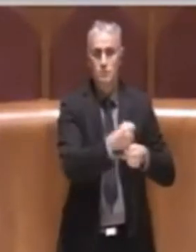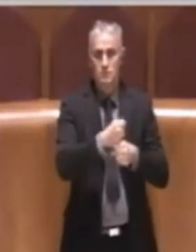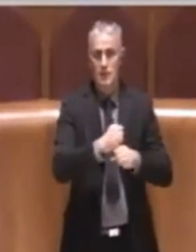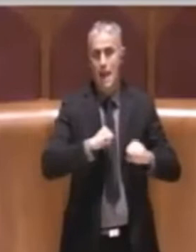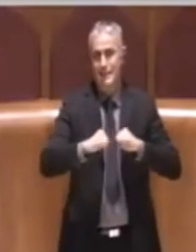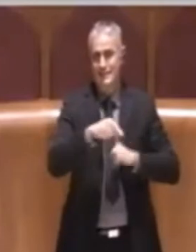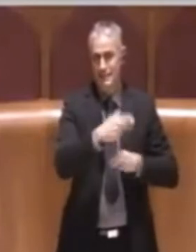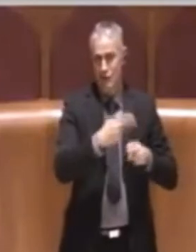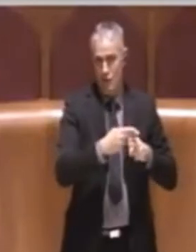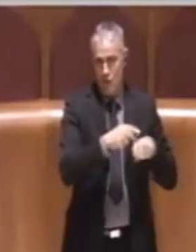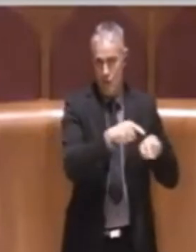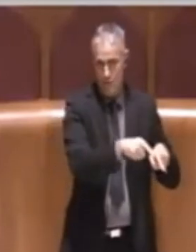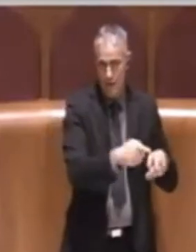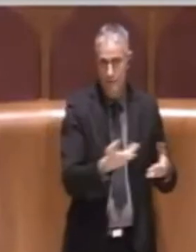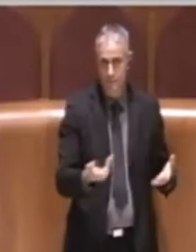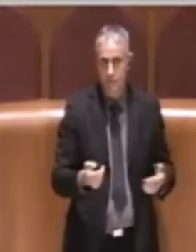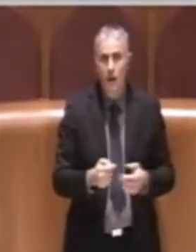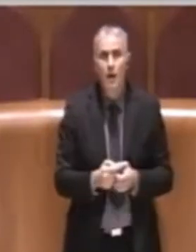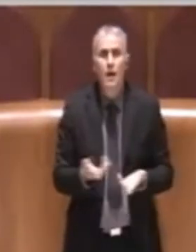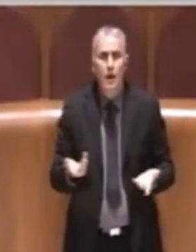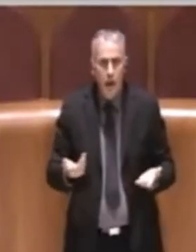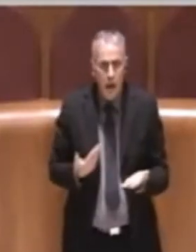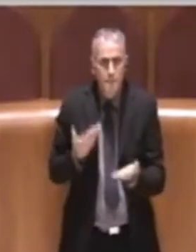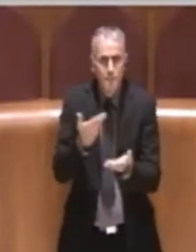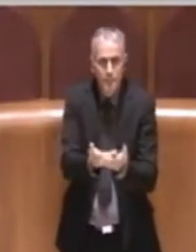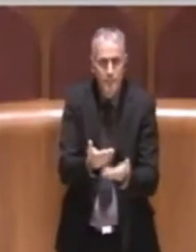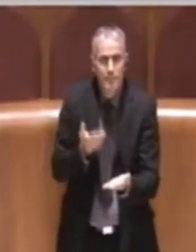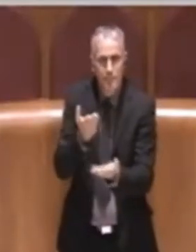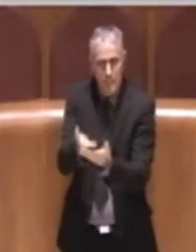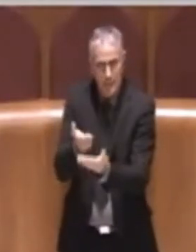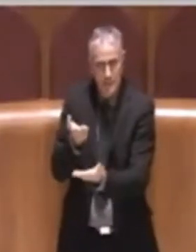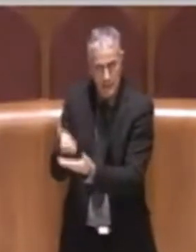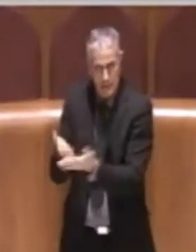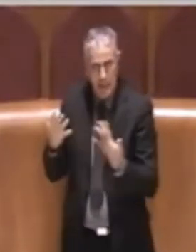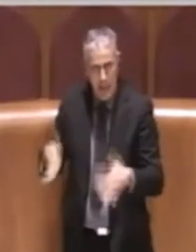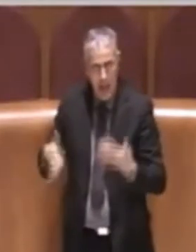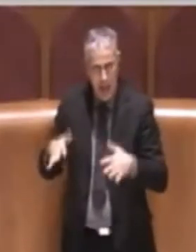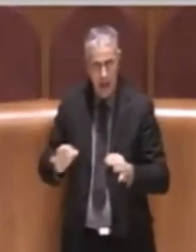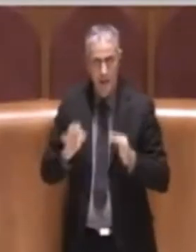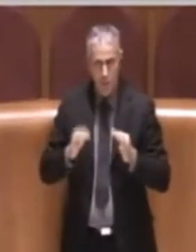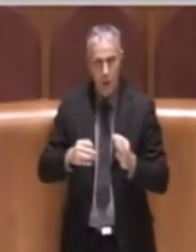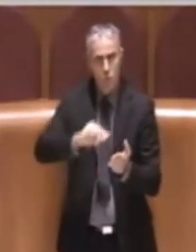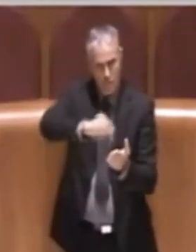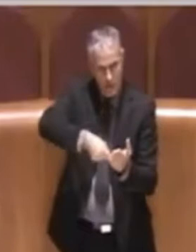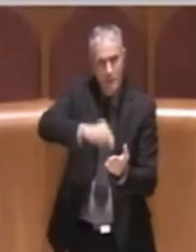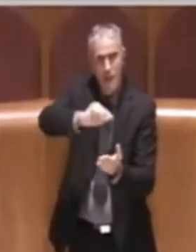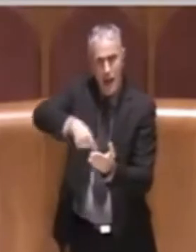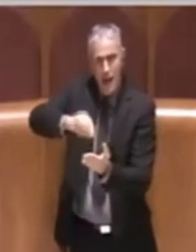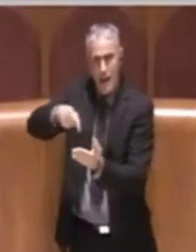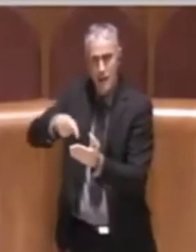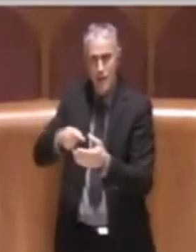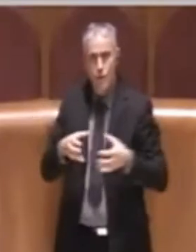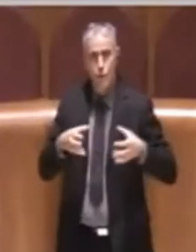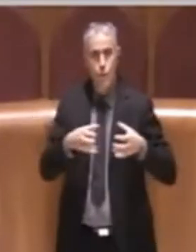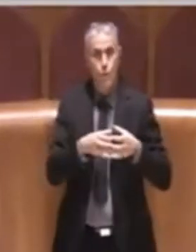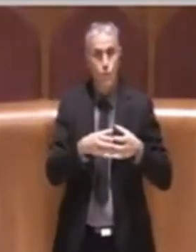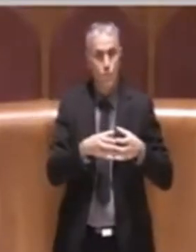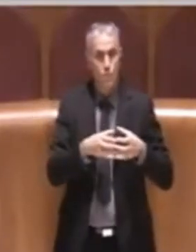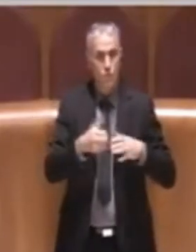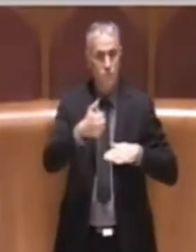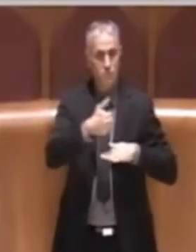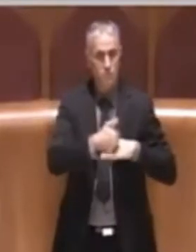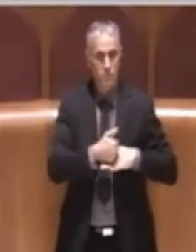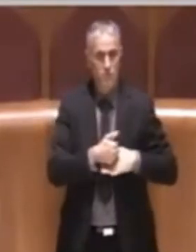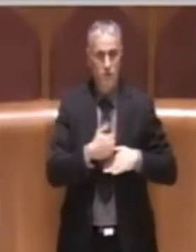Capitale. Sono stati presentati e firmati da parte del gruppo capitolino del